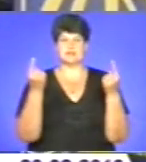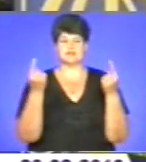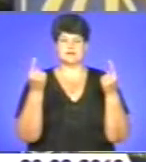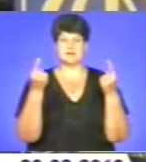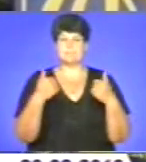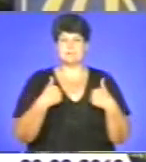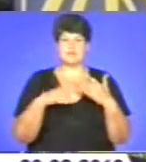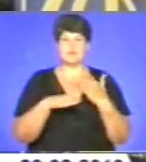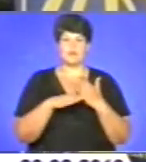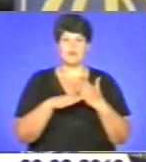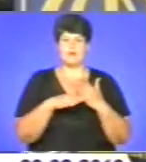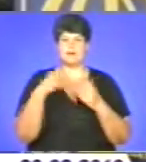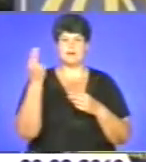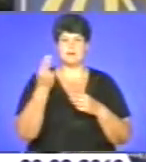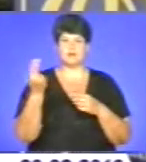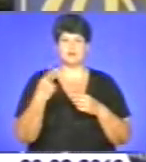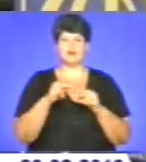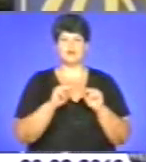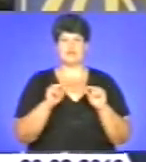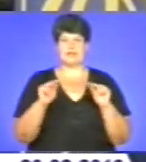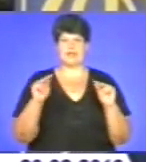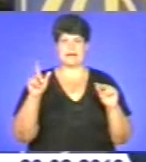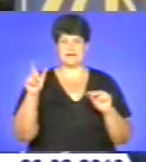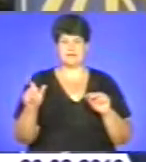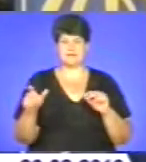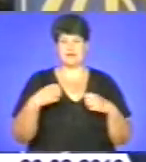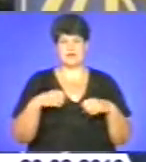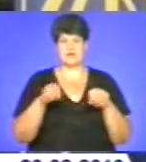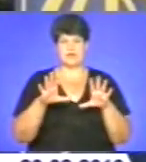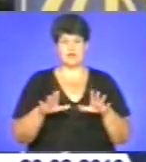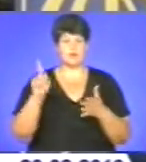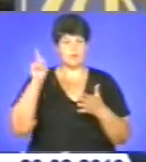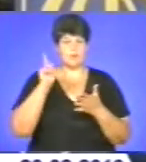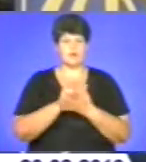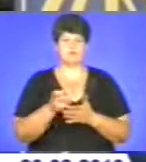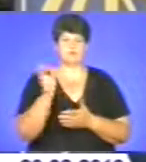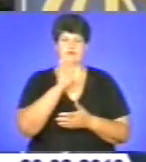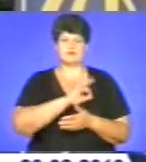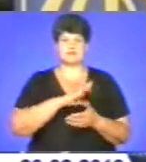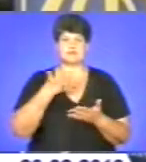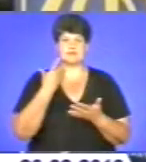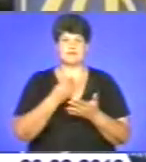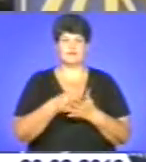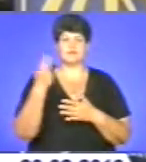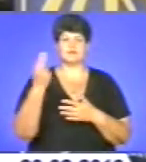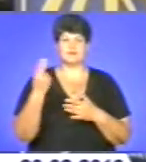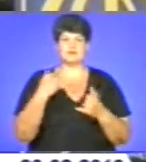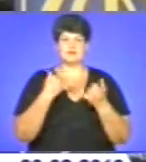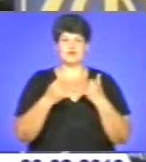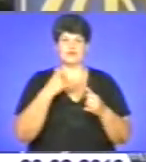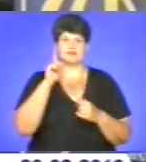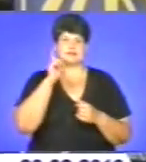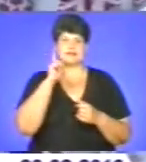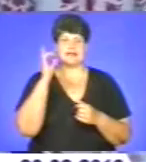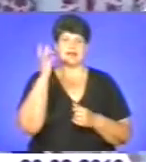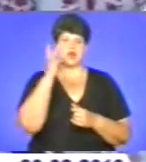Мені допомагали малювати його вчителі. Я вирішила неотмінно використати свої улюблені кольори – шовтий, зелений,